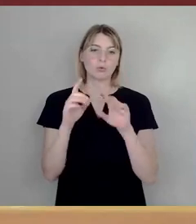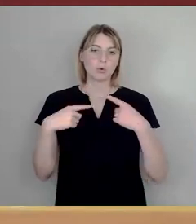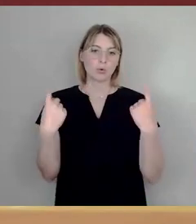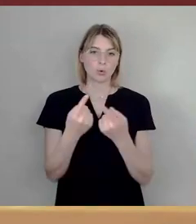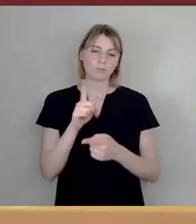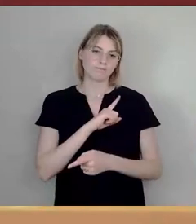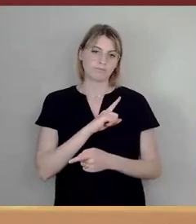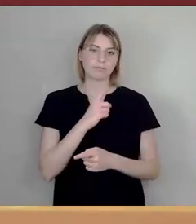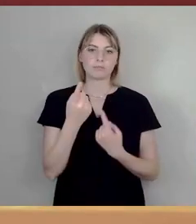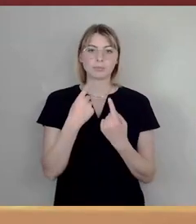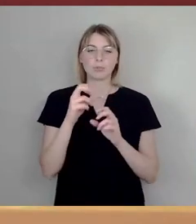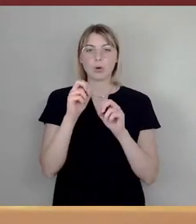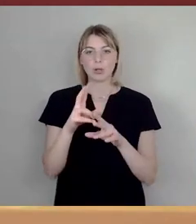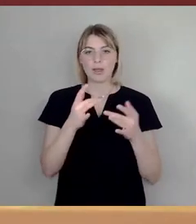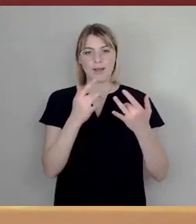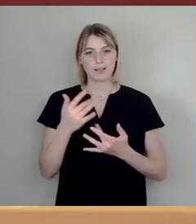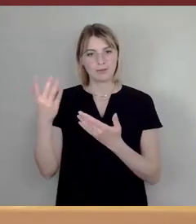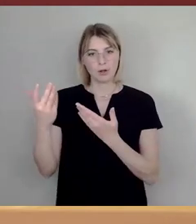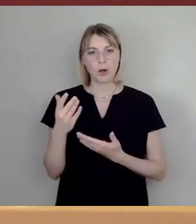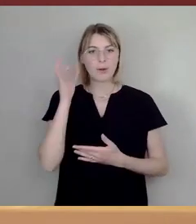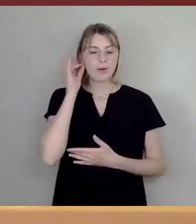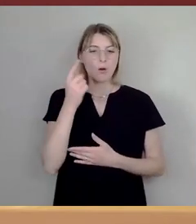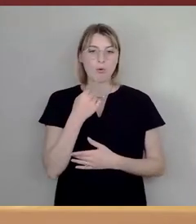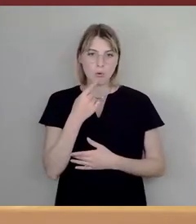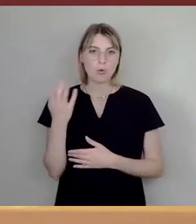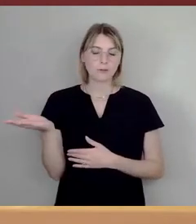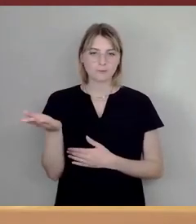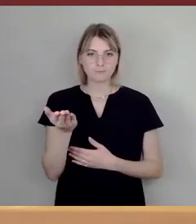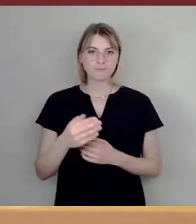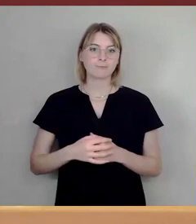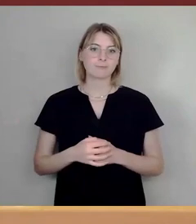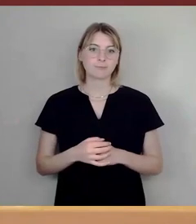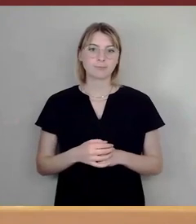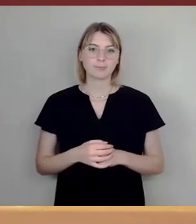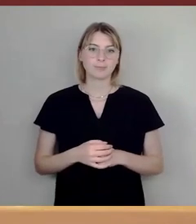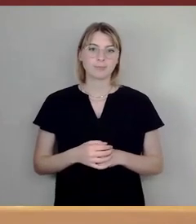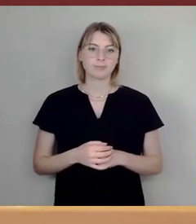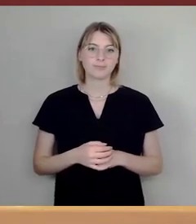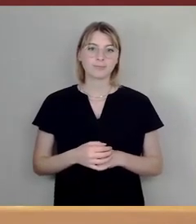Frau Roth, herzlich willkommen in unserem Hohen Hause hier und